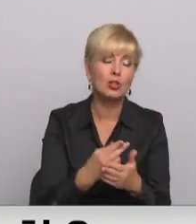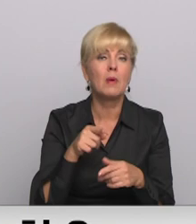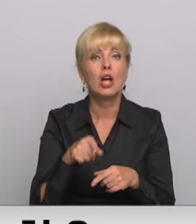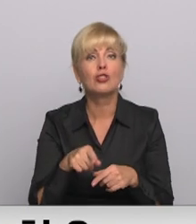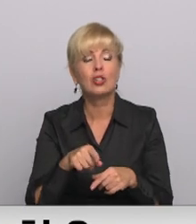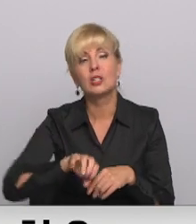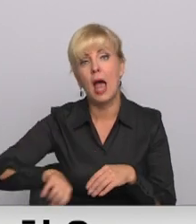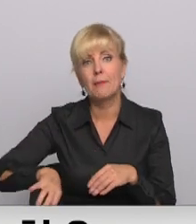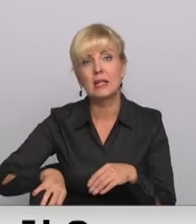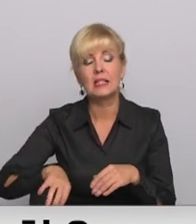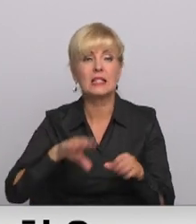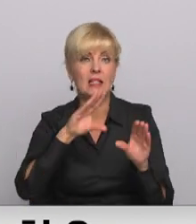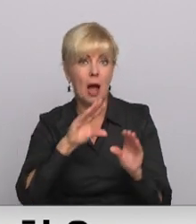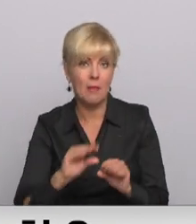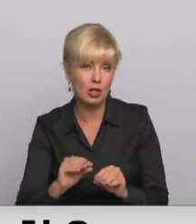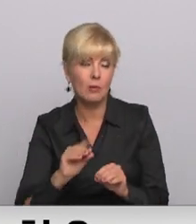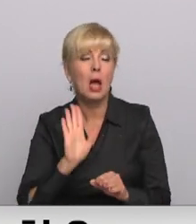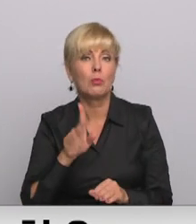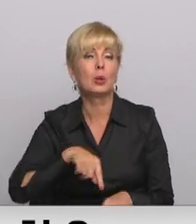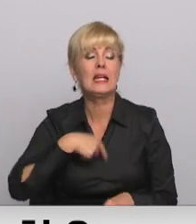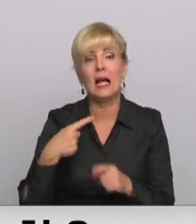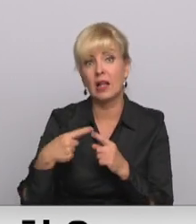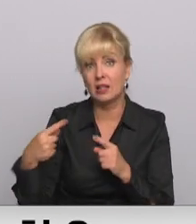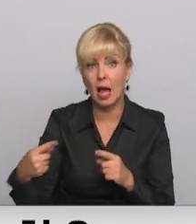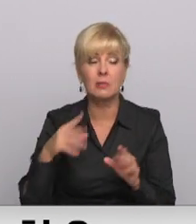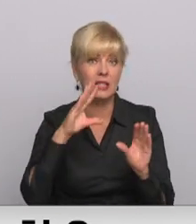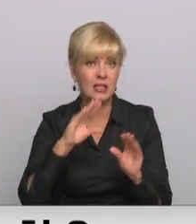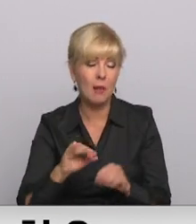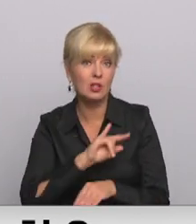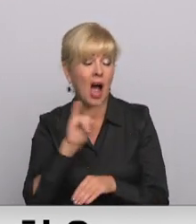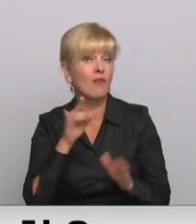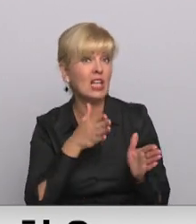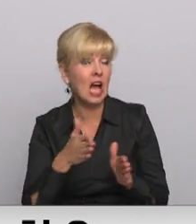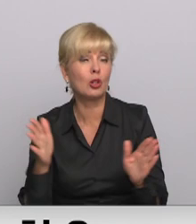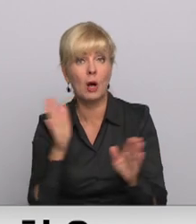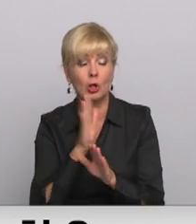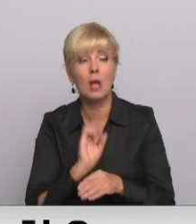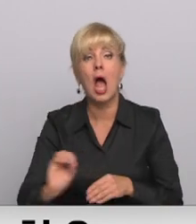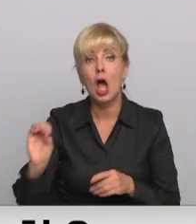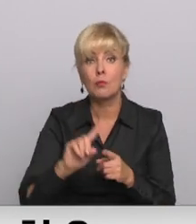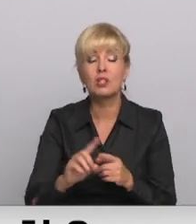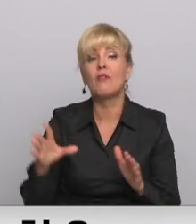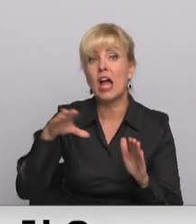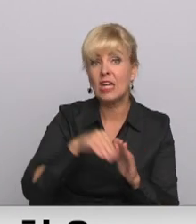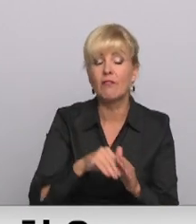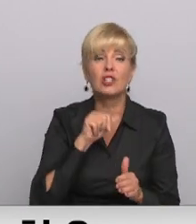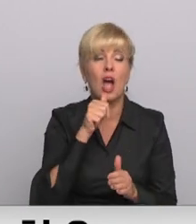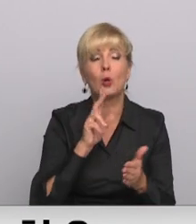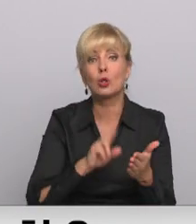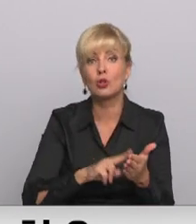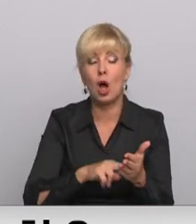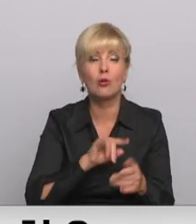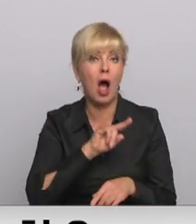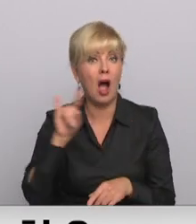emisijas samazinājums būs ilgtermiņi. Lai mazinātu aviācijas ietekmas klimatu, Eiropas valstis pamazām ievieš tā saucamās zaļos nodokrus